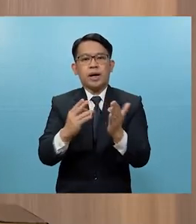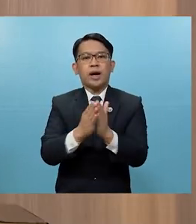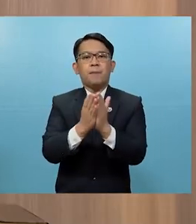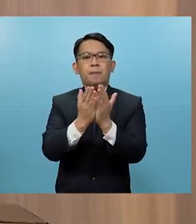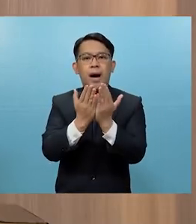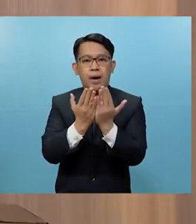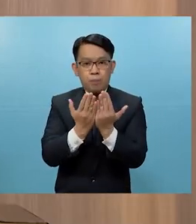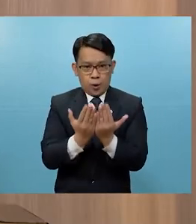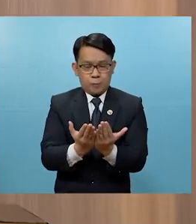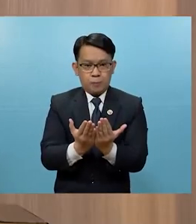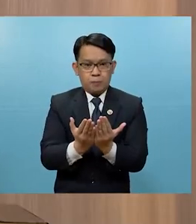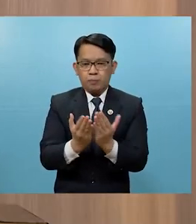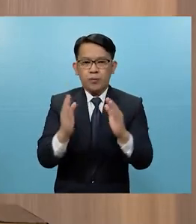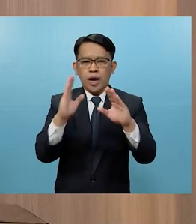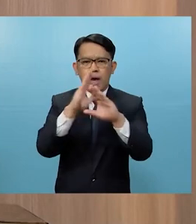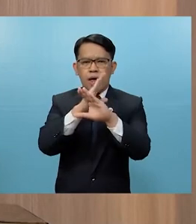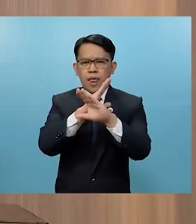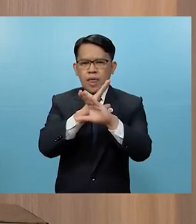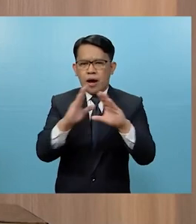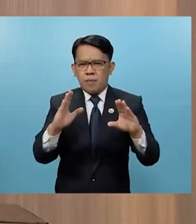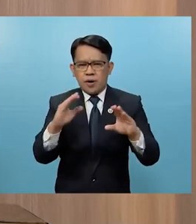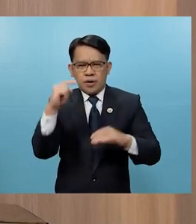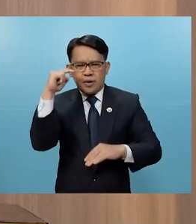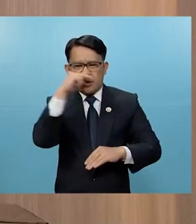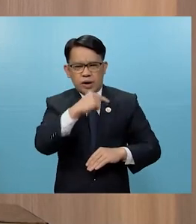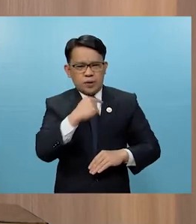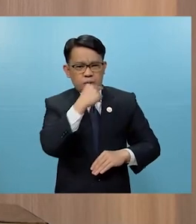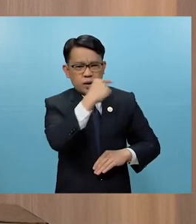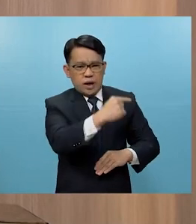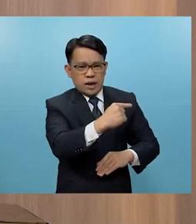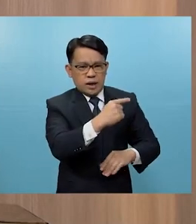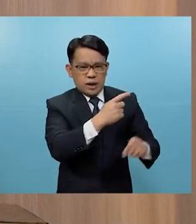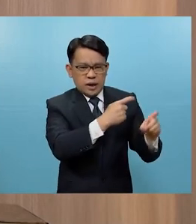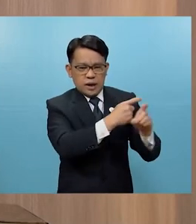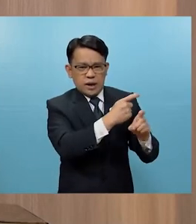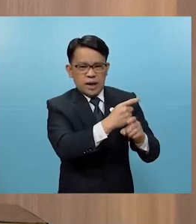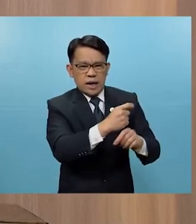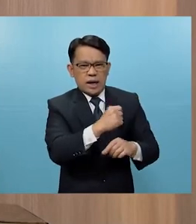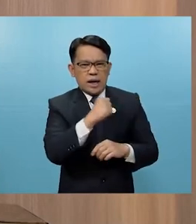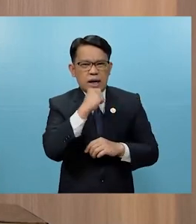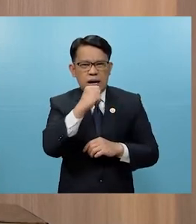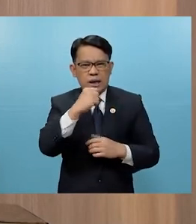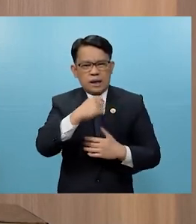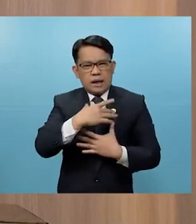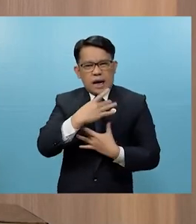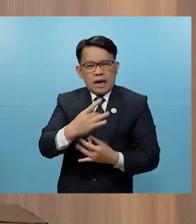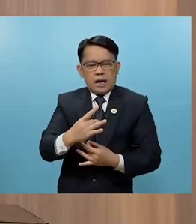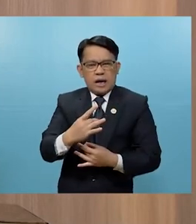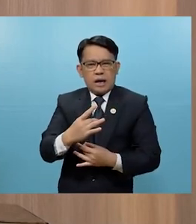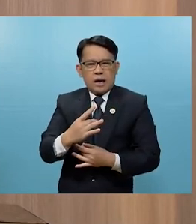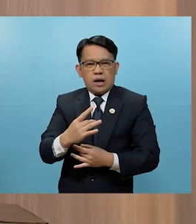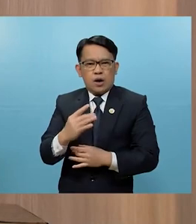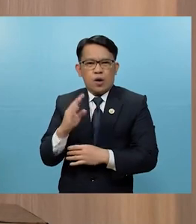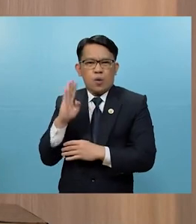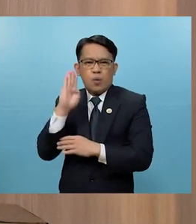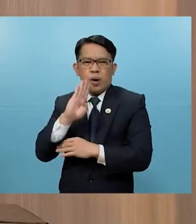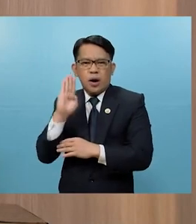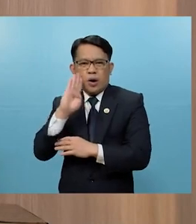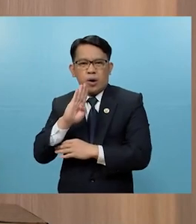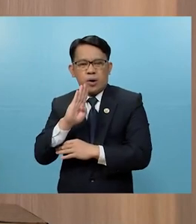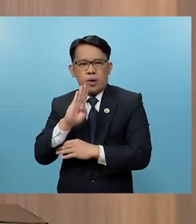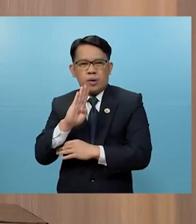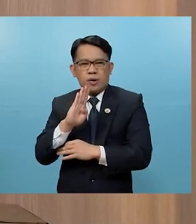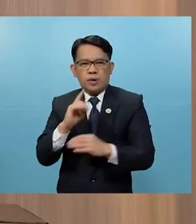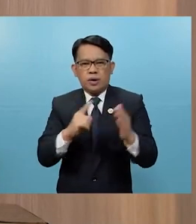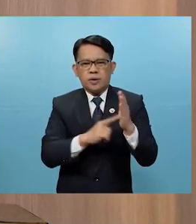ay huwag anyang maninirang puri at hindi ring mahilig sa alak o walang bisyo Ito po